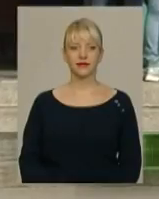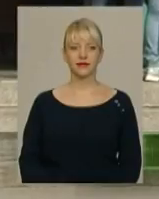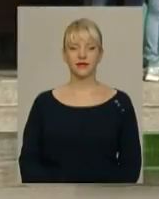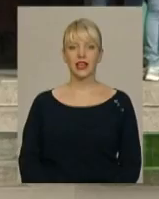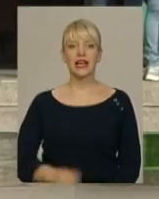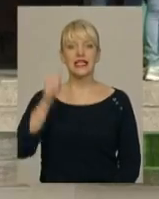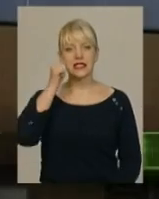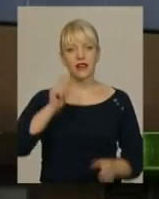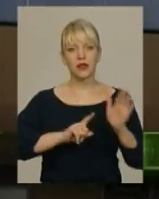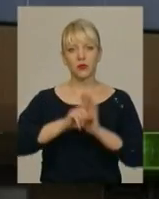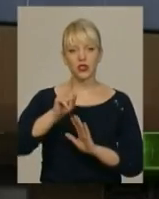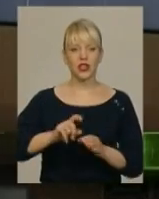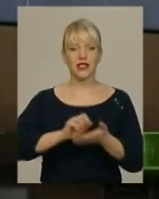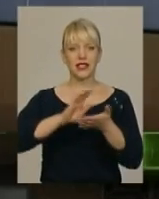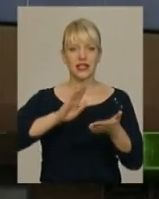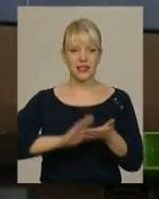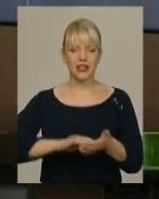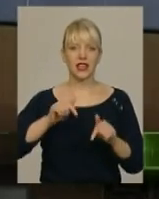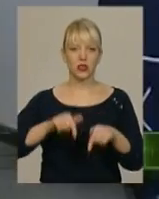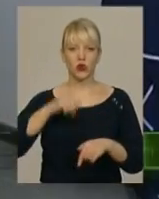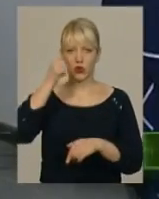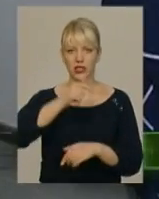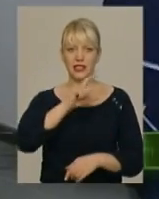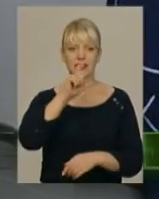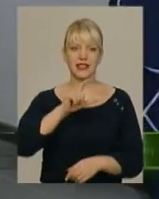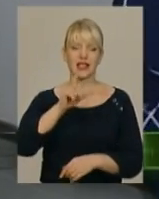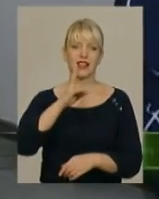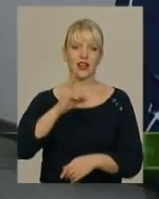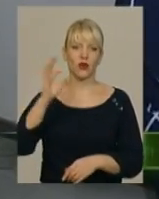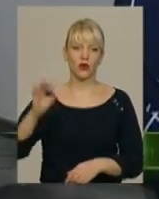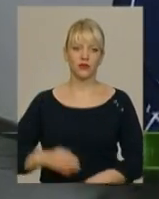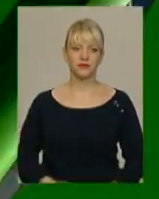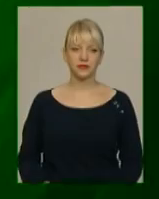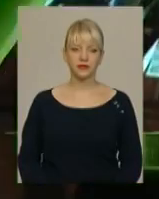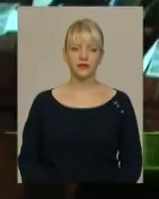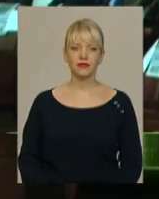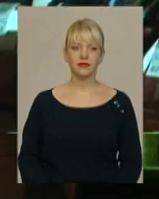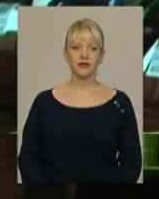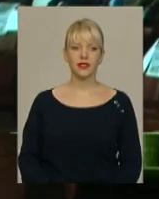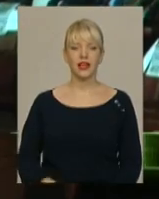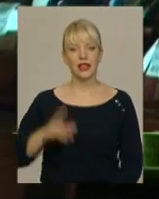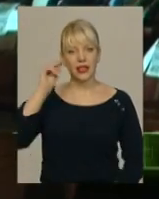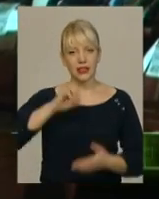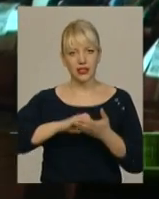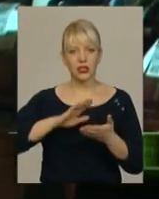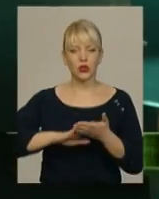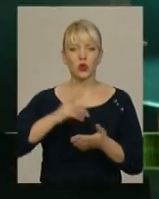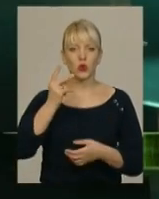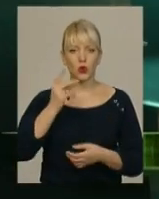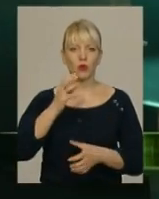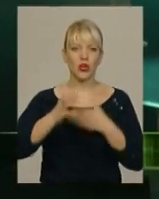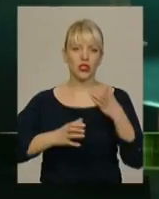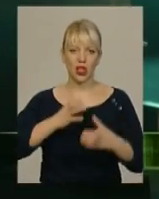Завтра розпочинається реєстрація на цьогорічне зовнішнє незалежне оцінювання. Дату другого міжнародного форуму